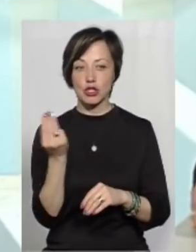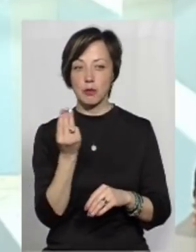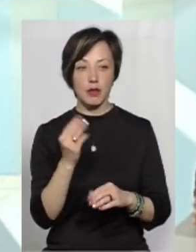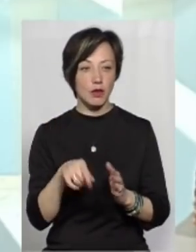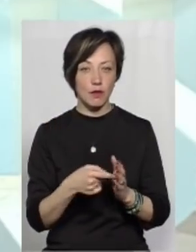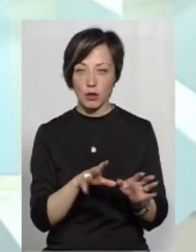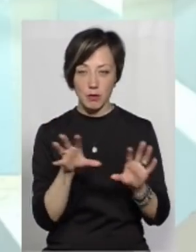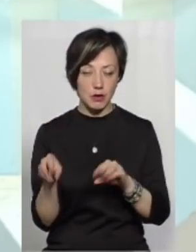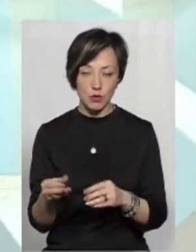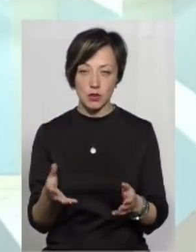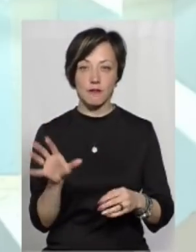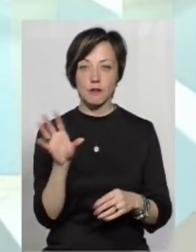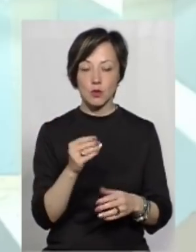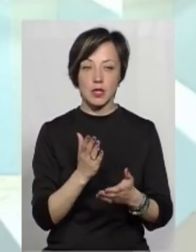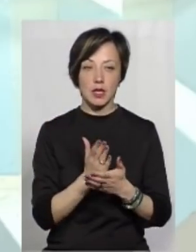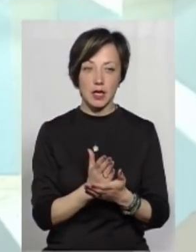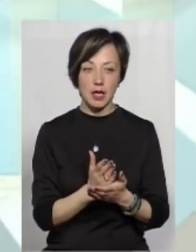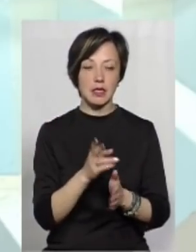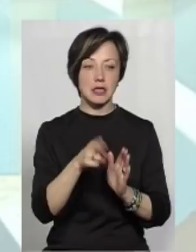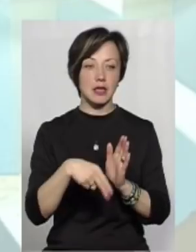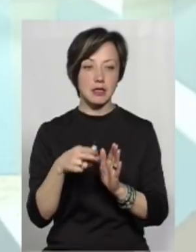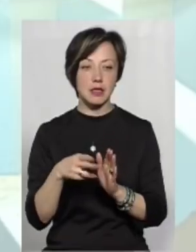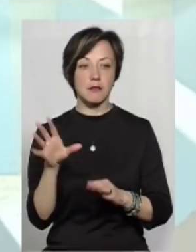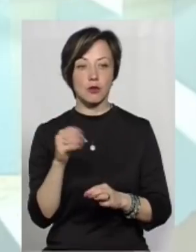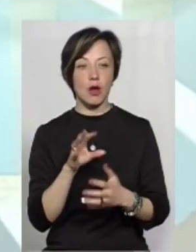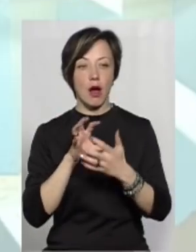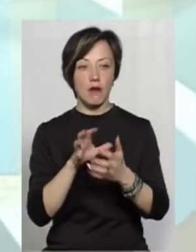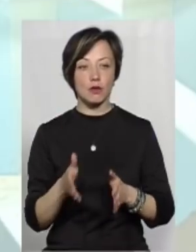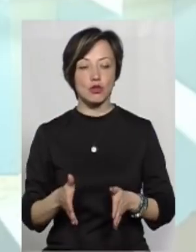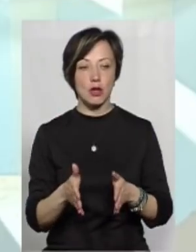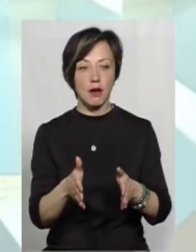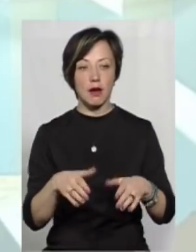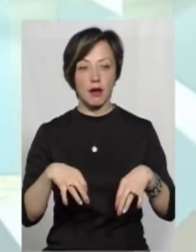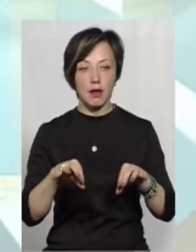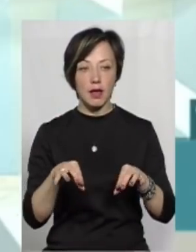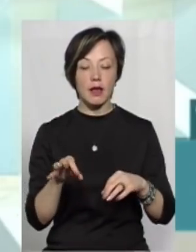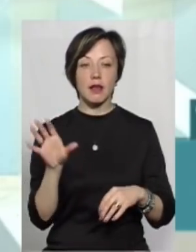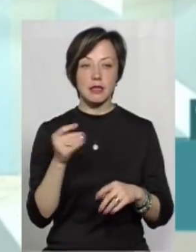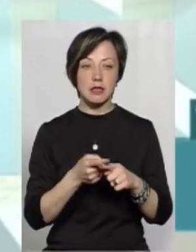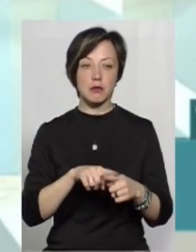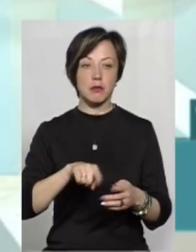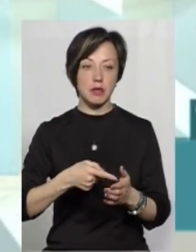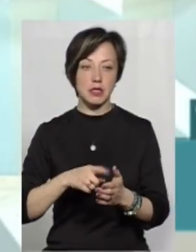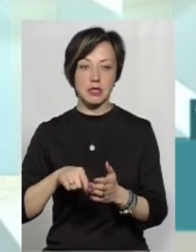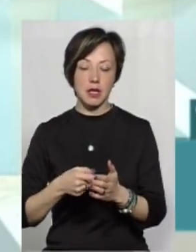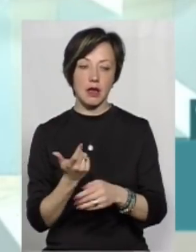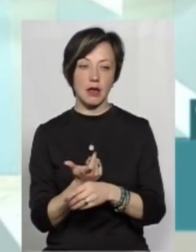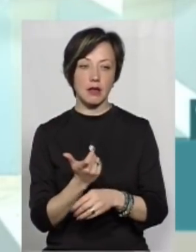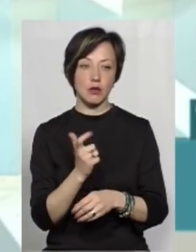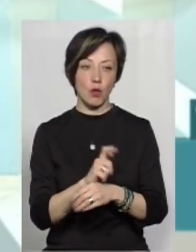Шепетівку не пересунеш. Всюди є залізниця, всюди є автошляхи, ці міста є